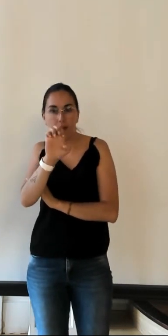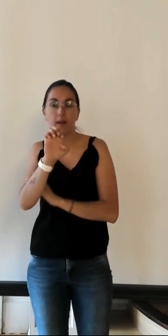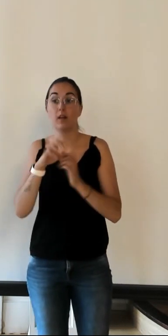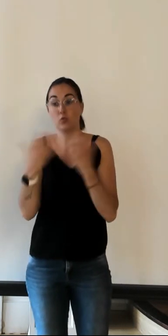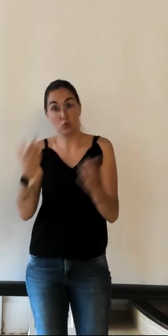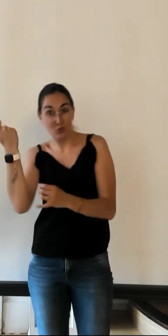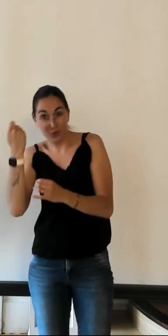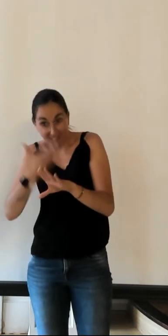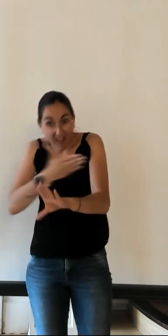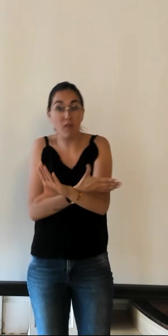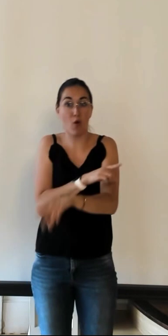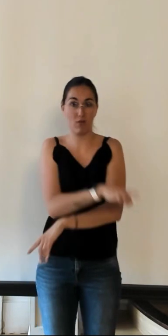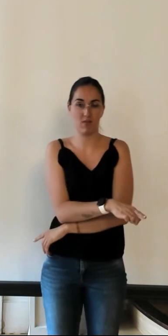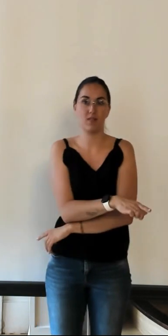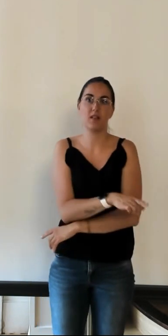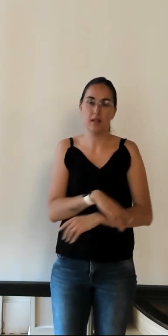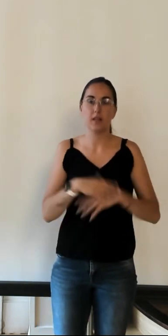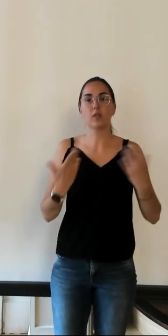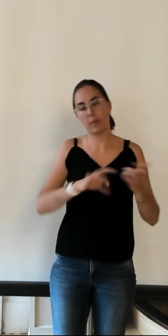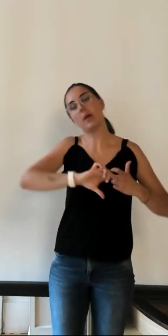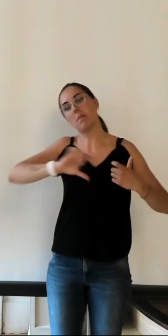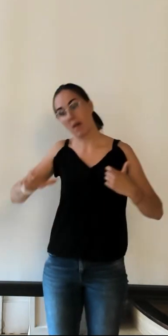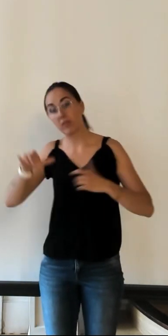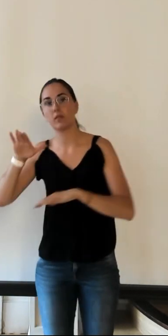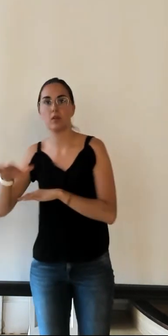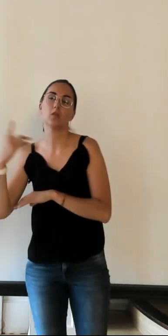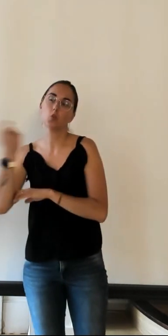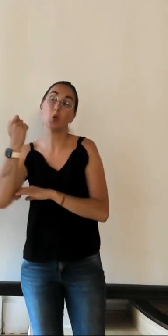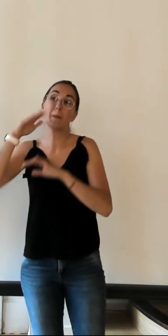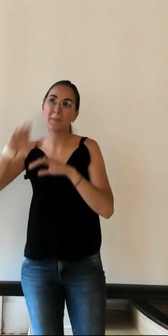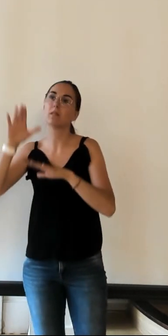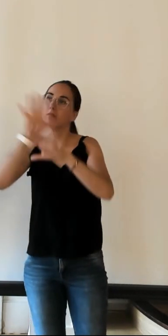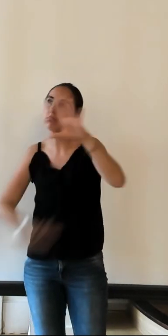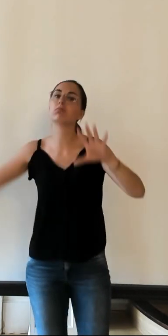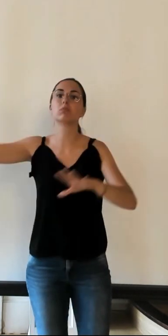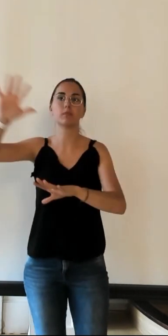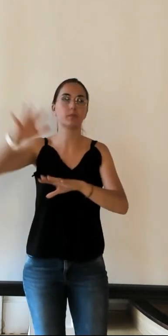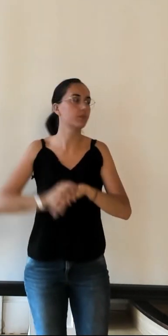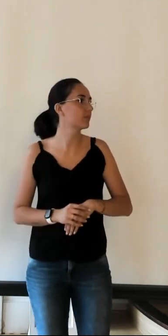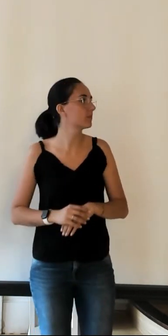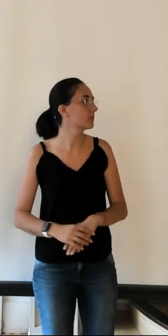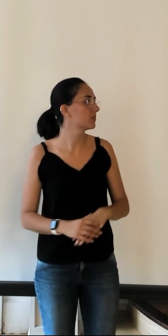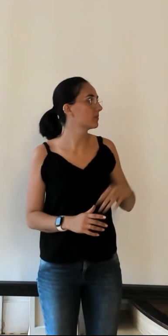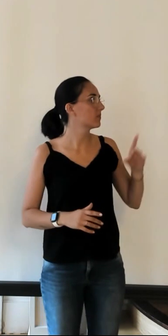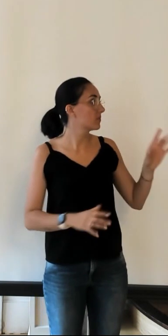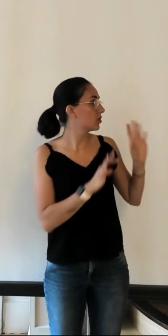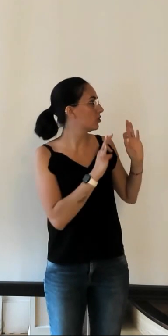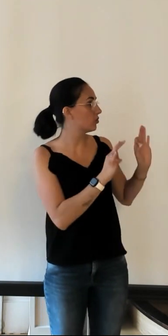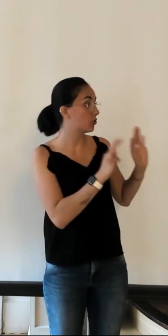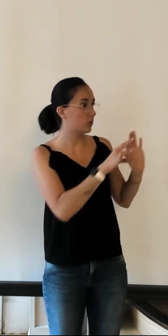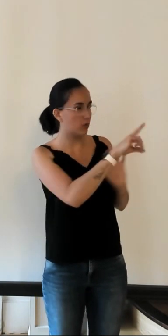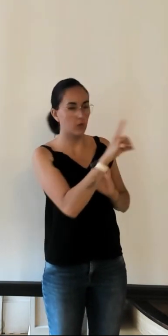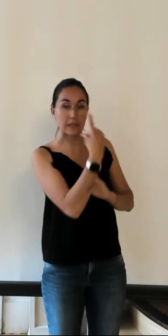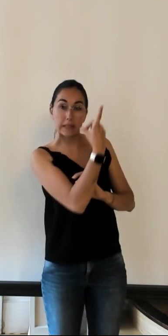après évidemment Tours c'était syndicat d'initiative de la Touraine donc c'est justement pour prolonger votre